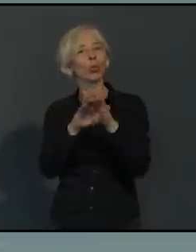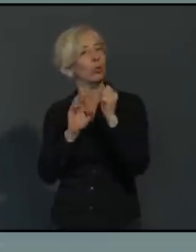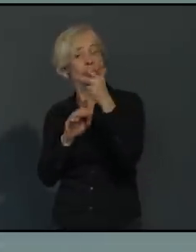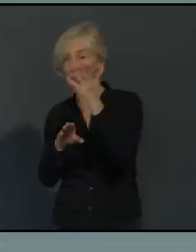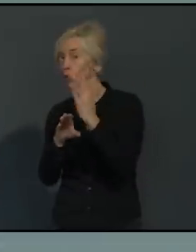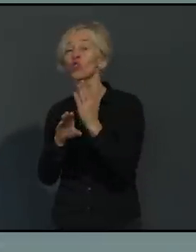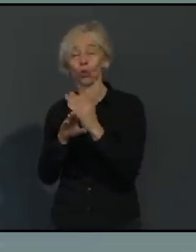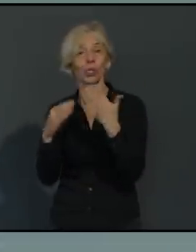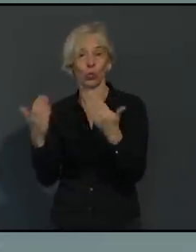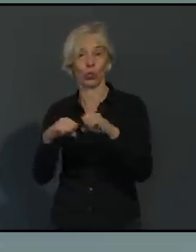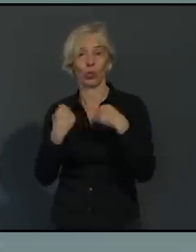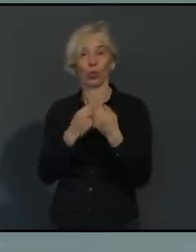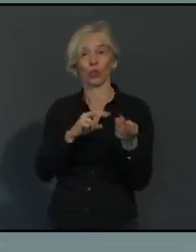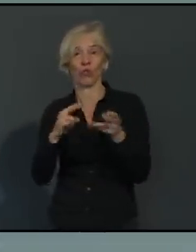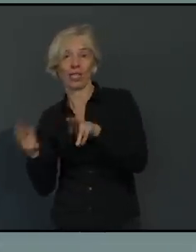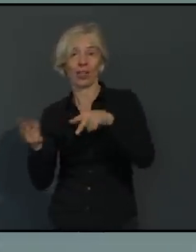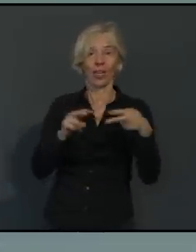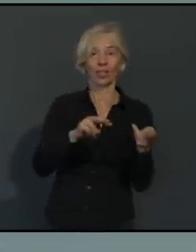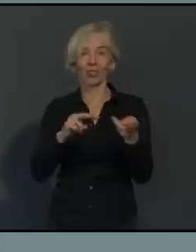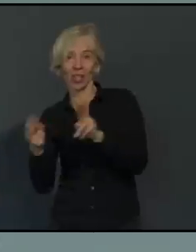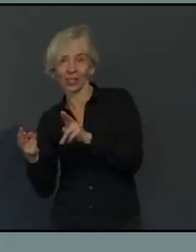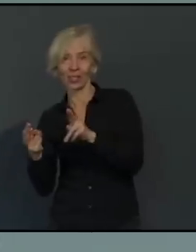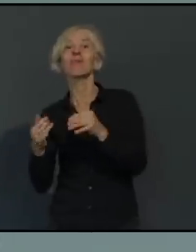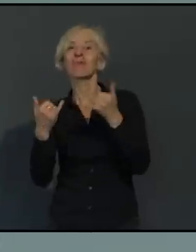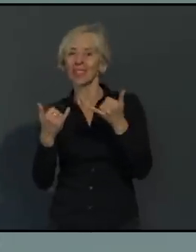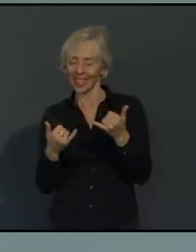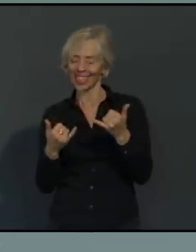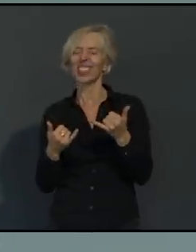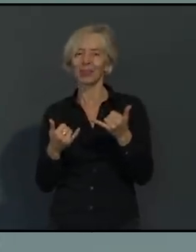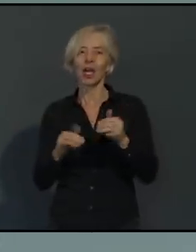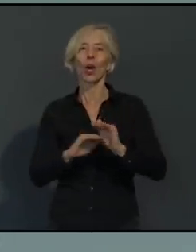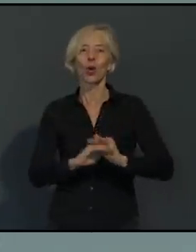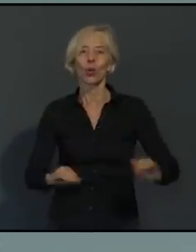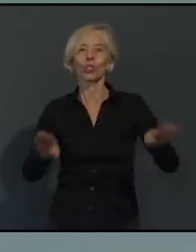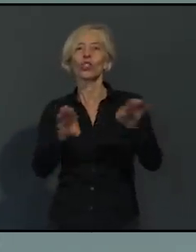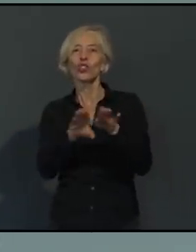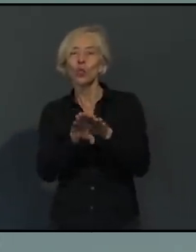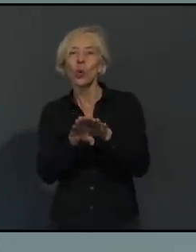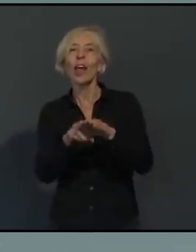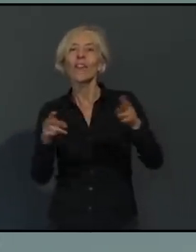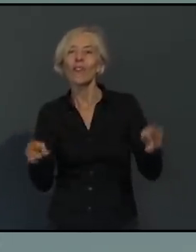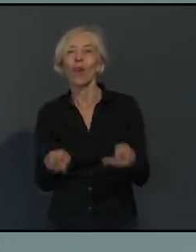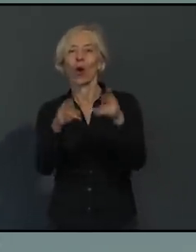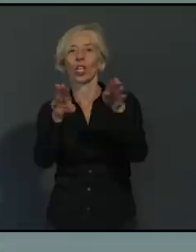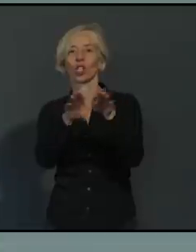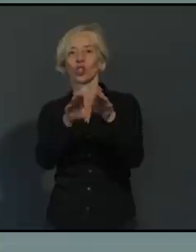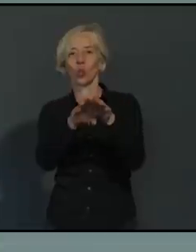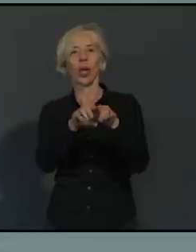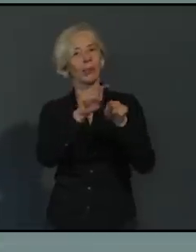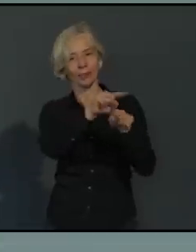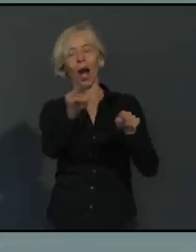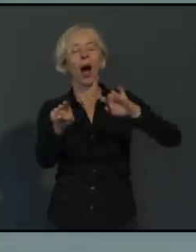eingehalten werden kann. Im Gegenzug lassen wir allerdings die Jugendhäuser offen und zwar unter